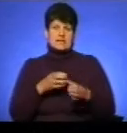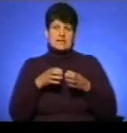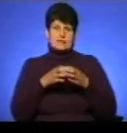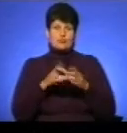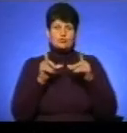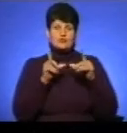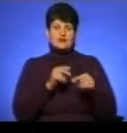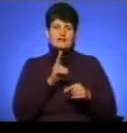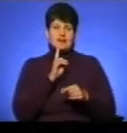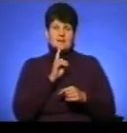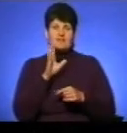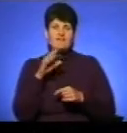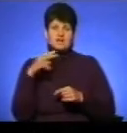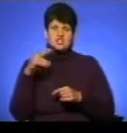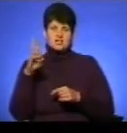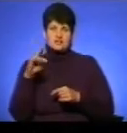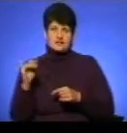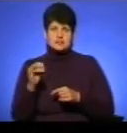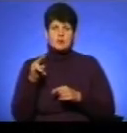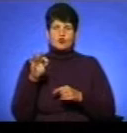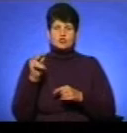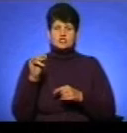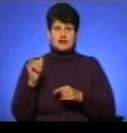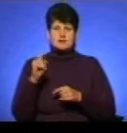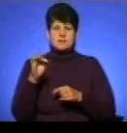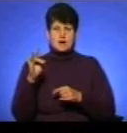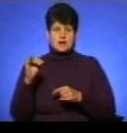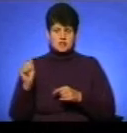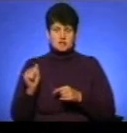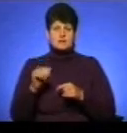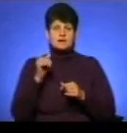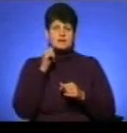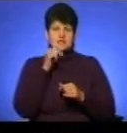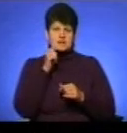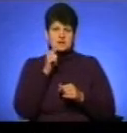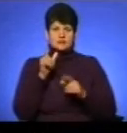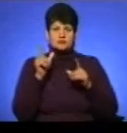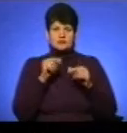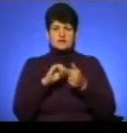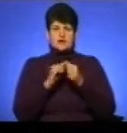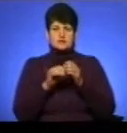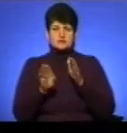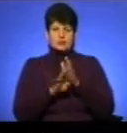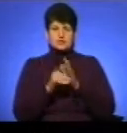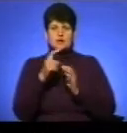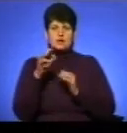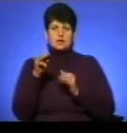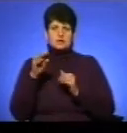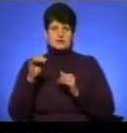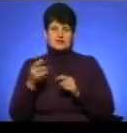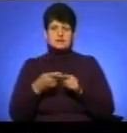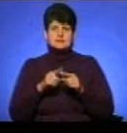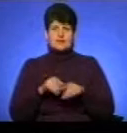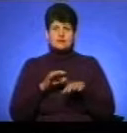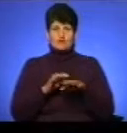Кременець, Вишнівець, Почаїв та Збараж. Післязавтра учні з Хожува поїдуть до Кам'янця-Подільського та Хутину. Цей форум у Тернополі